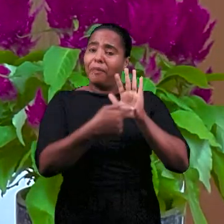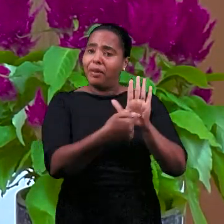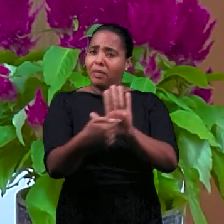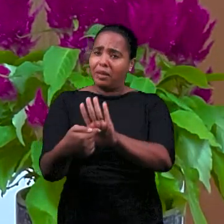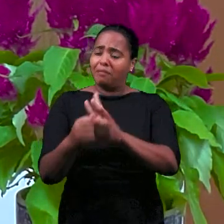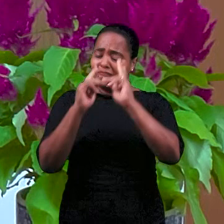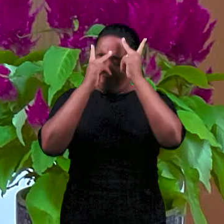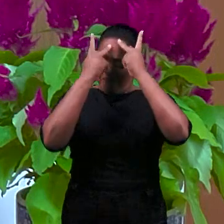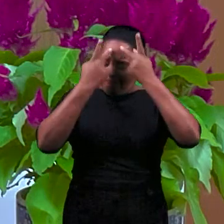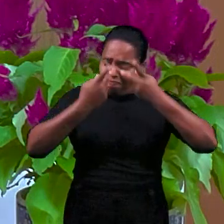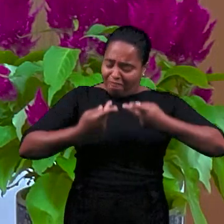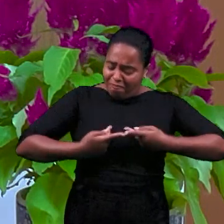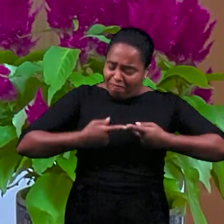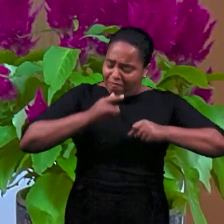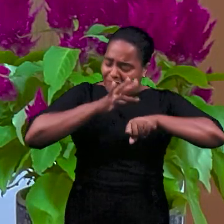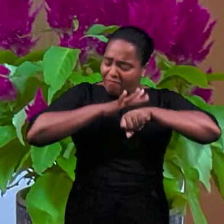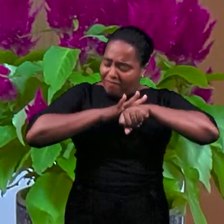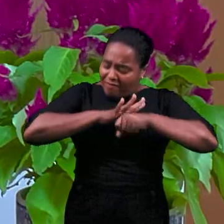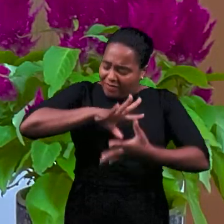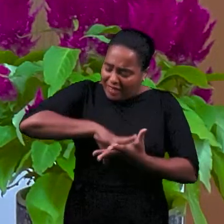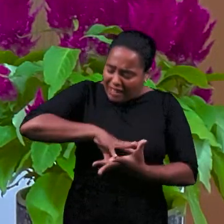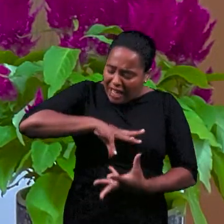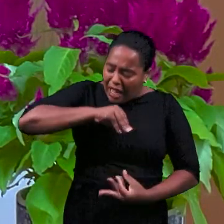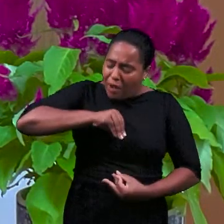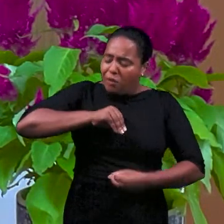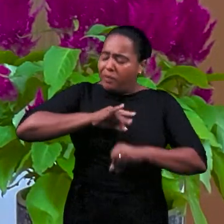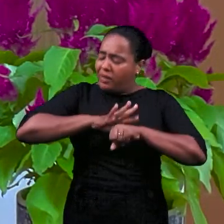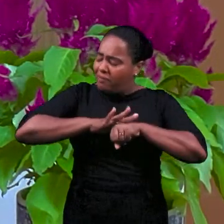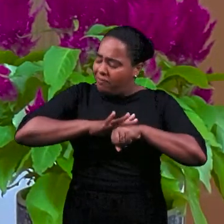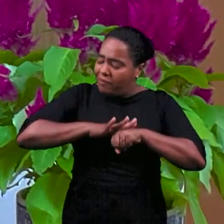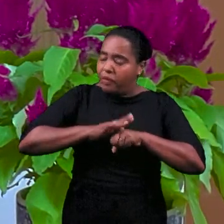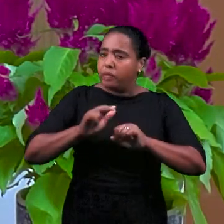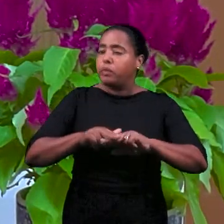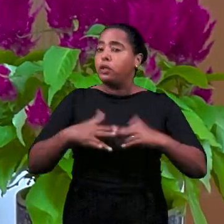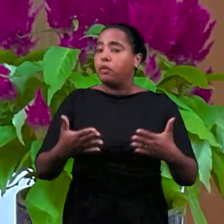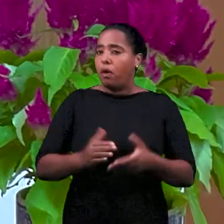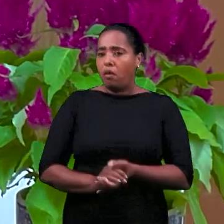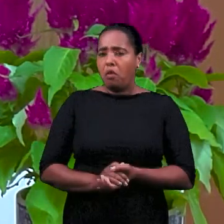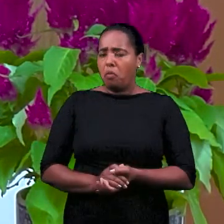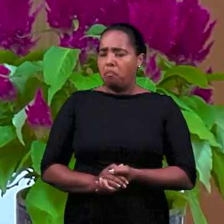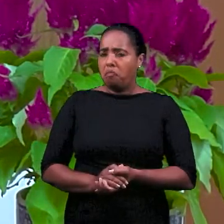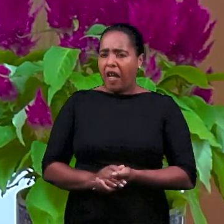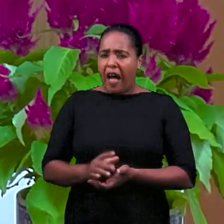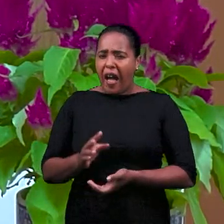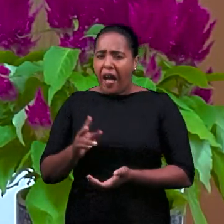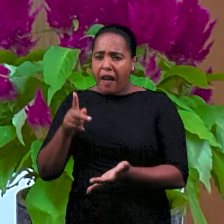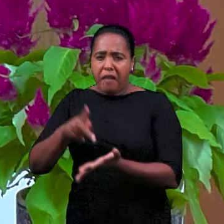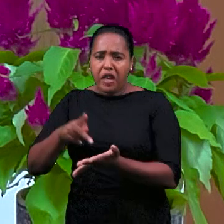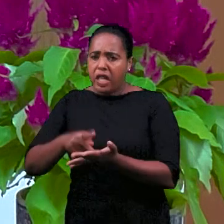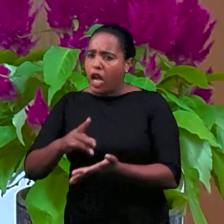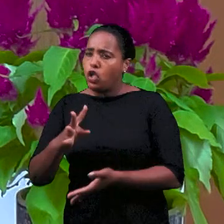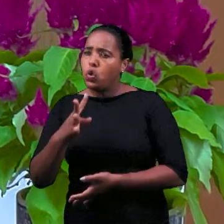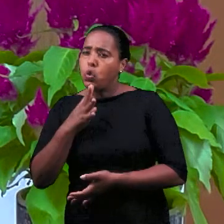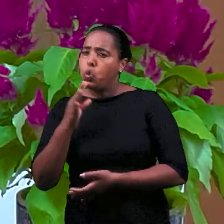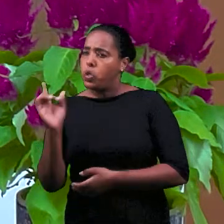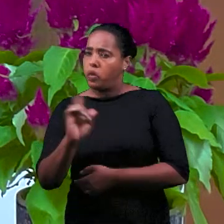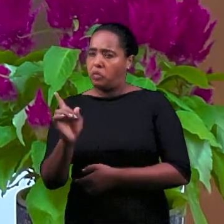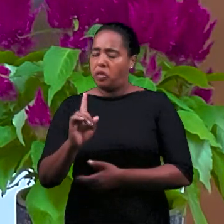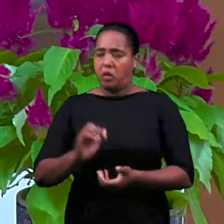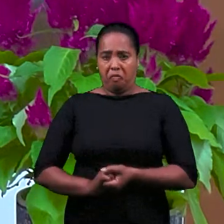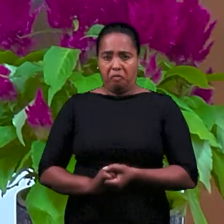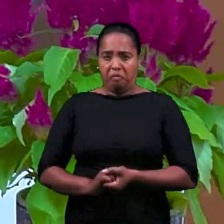Человек, он болеет, душа болеет, потому что не знает истины. И она